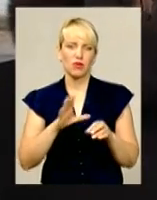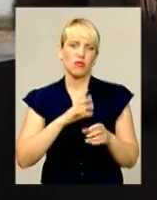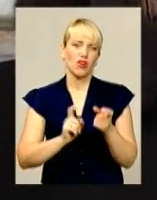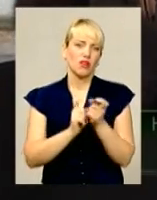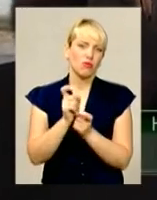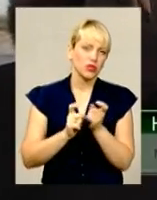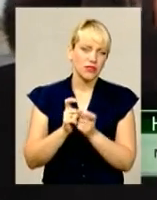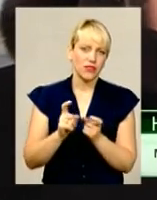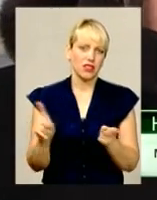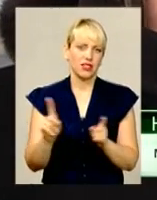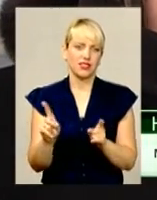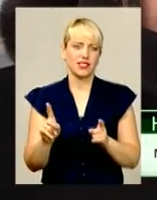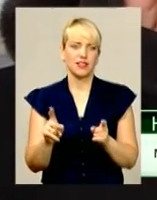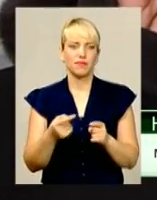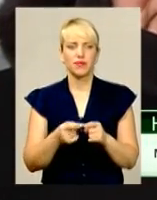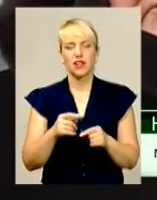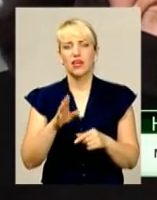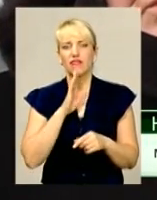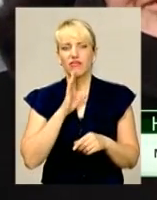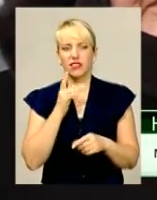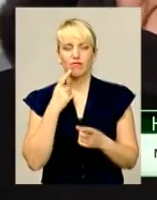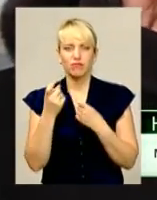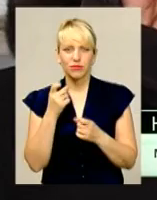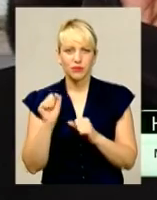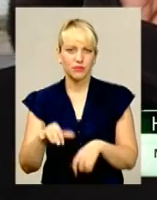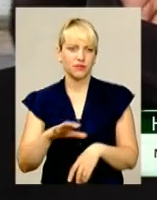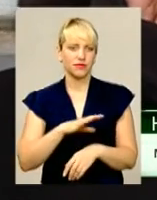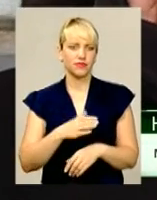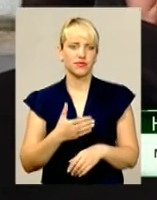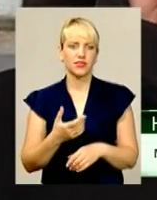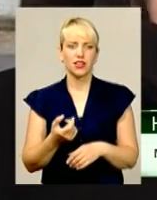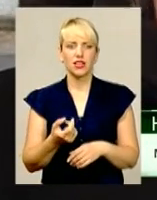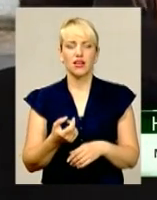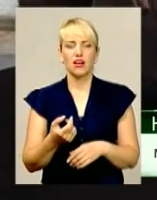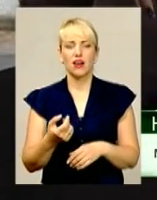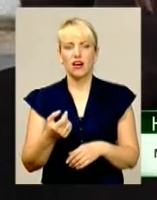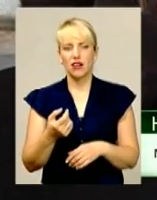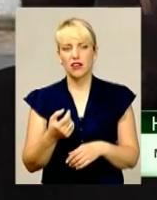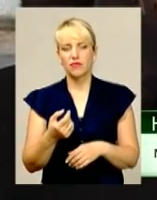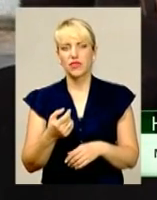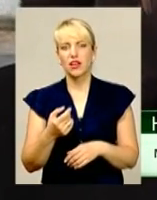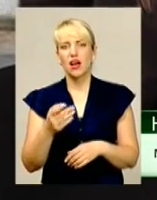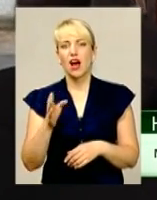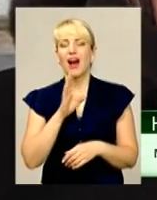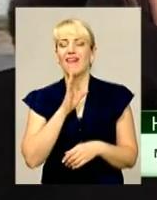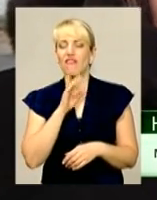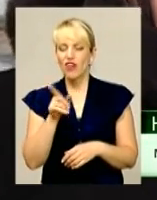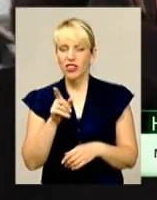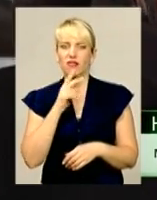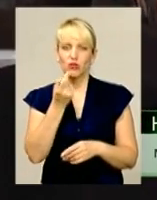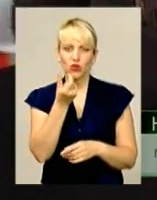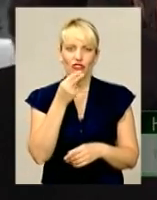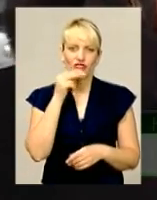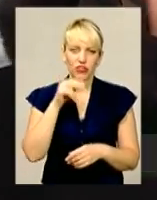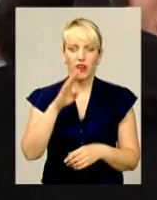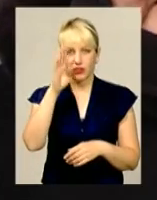усваритися, знаєте, не то. Він там і коє, що було таке в них, трошки вона йому була змінила, то він її простив, і раз, і другий